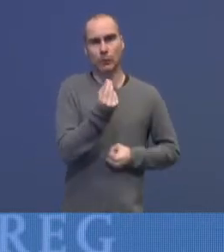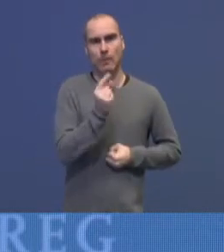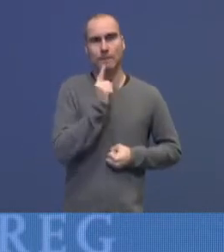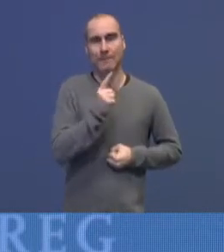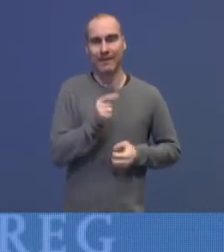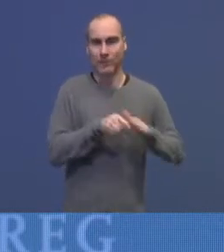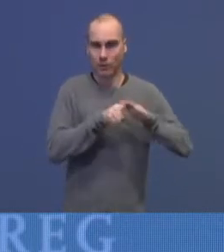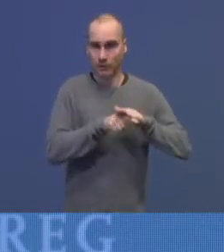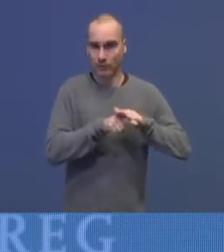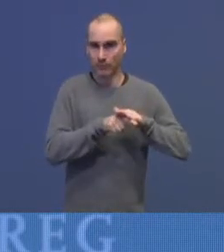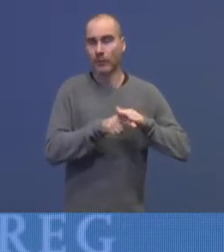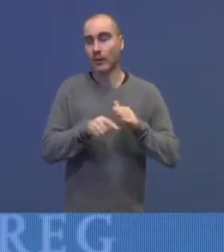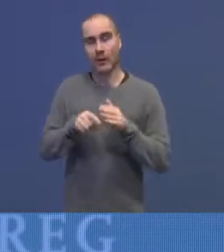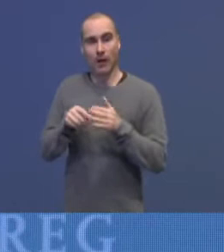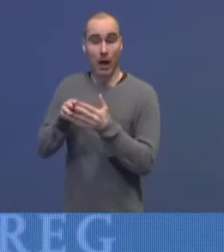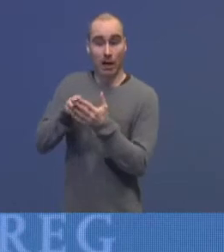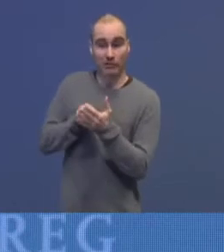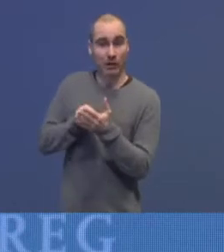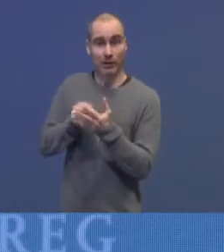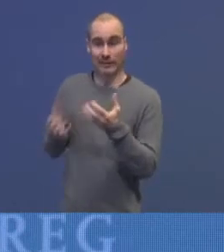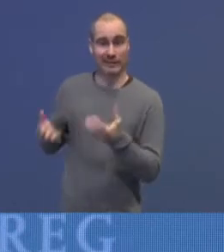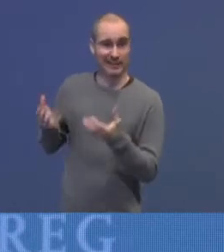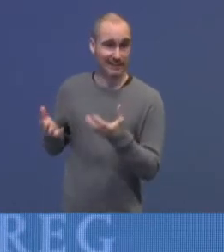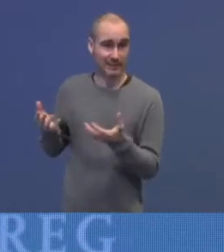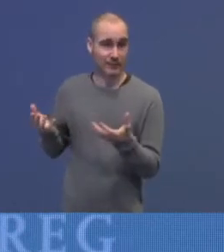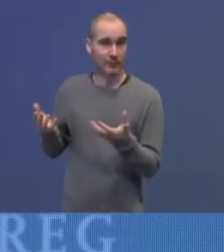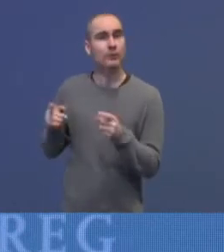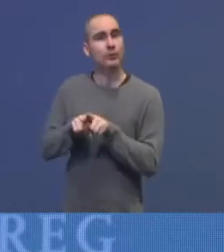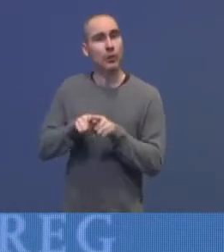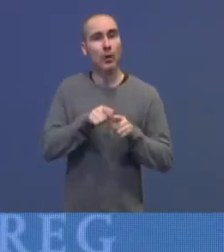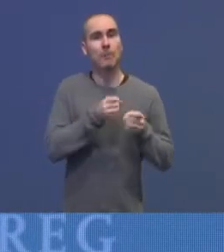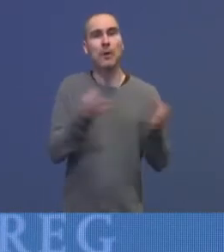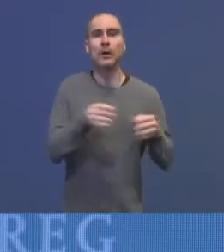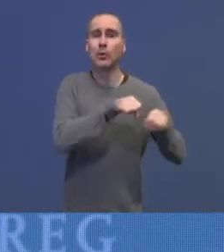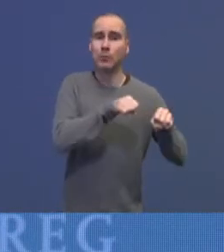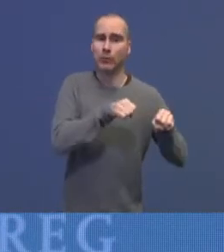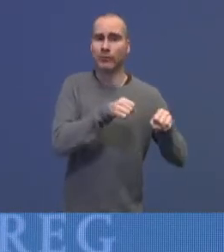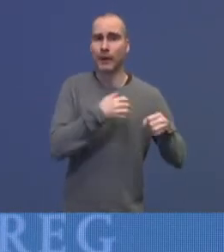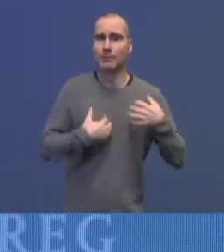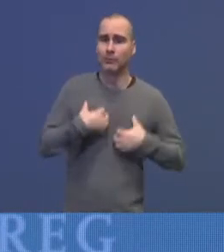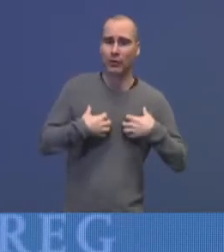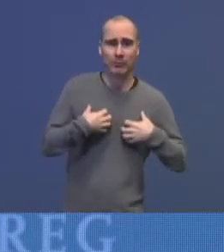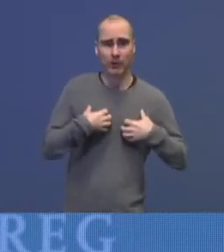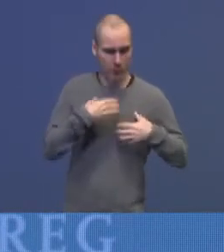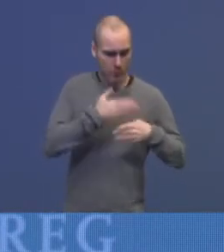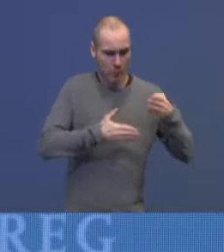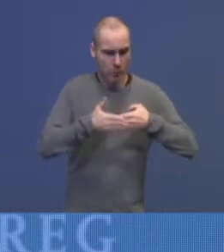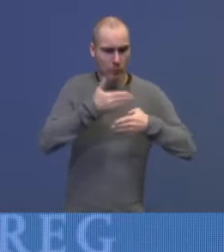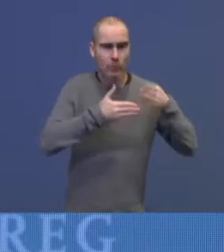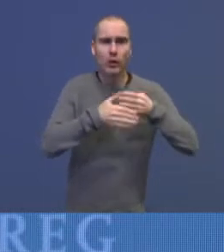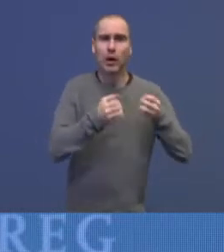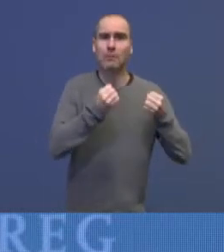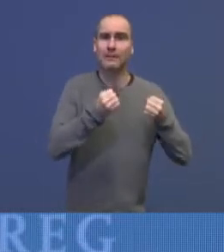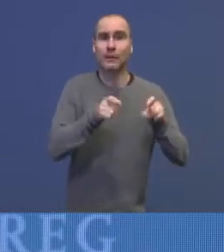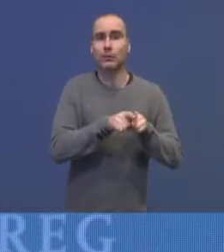anslagene på hvor mange som kommer er usikre, så har mange kommuner meldt tilbake en bekymring for å bygge opp kapasitet som kanskje